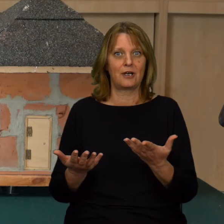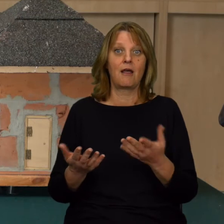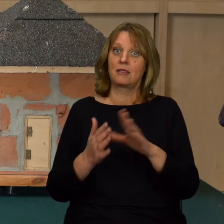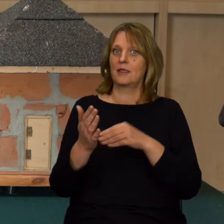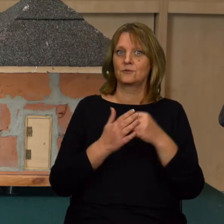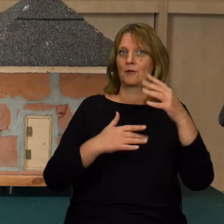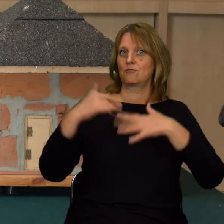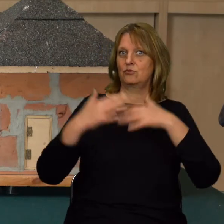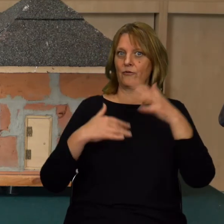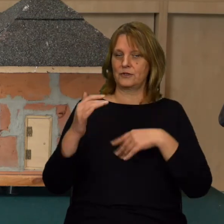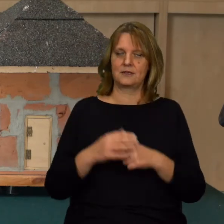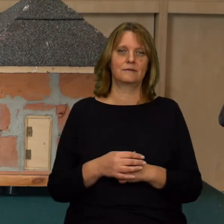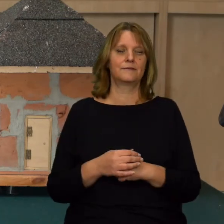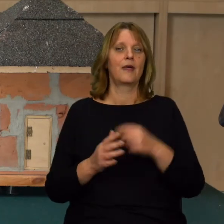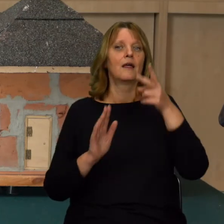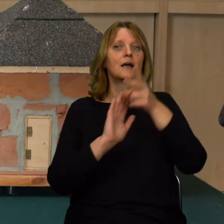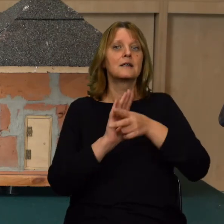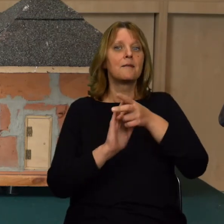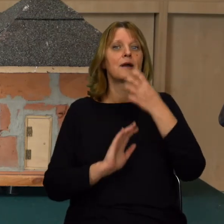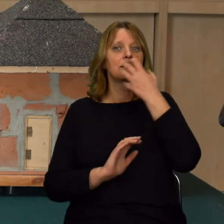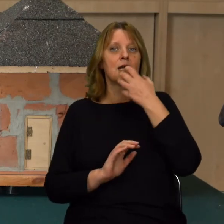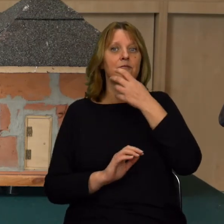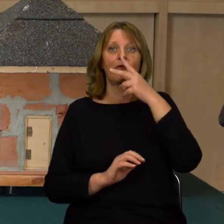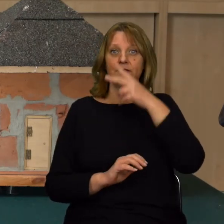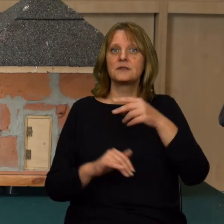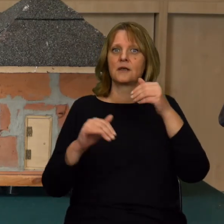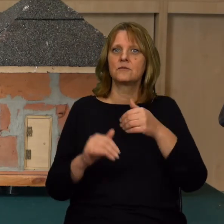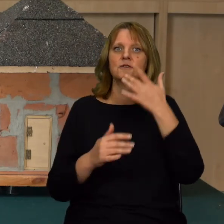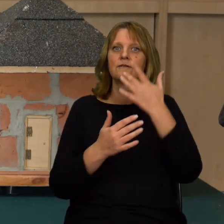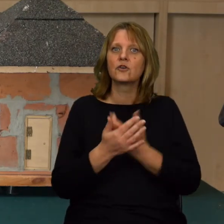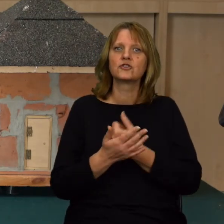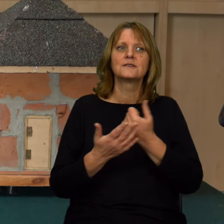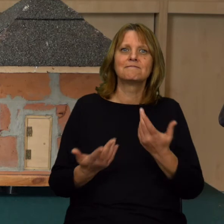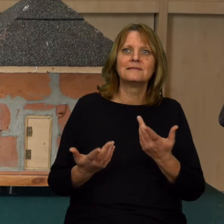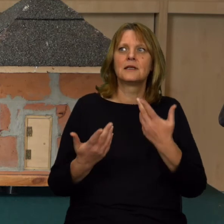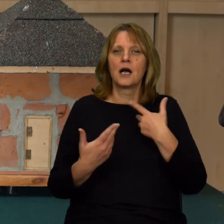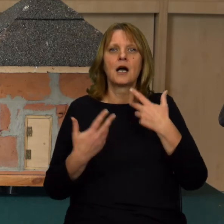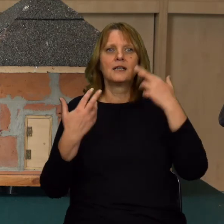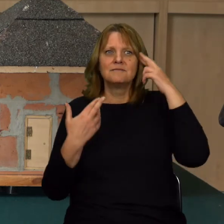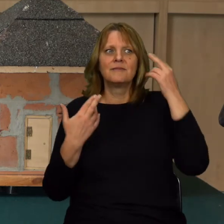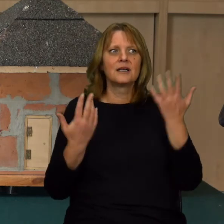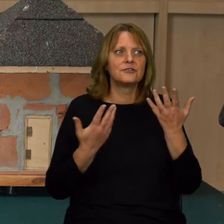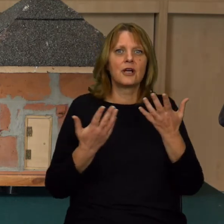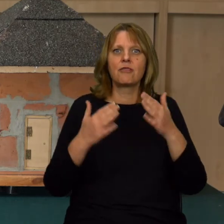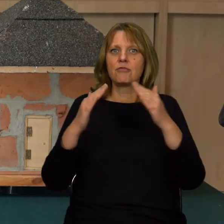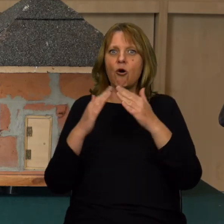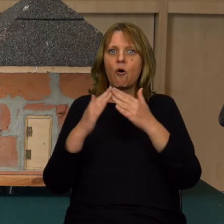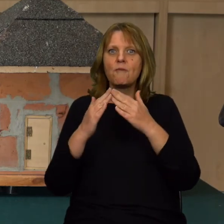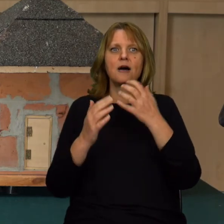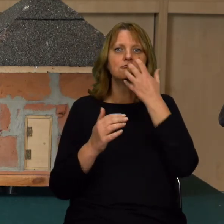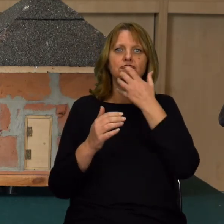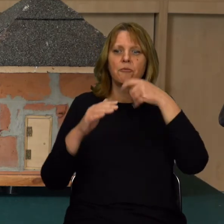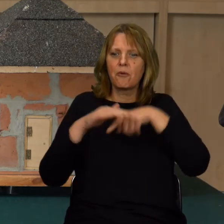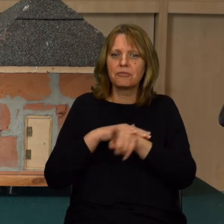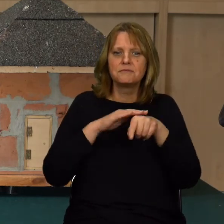Moi drodzy, kamera termowizyjna może posłużyć do tego, żeby lepiej zrozumieć, gdzie ucieka ciepło w